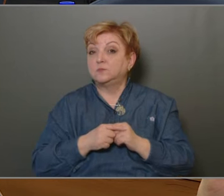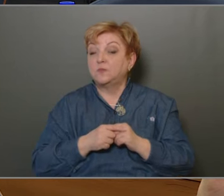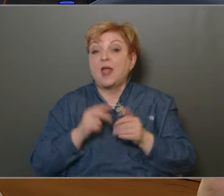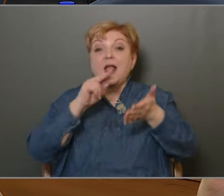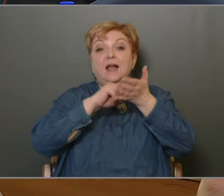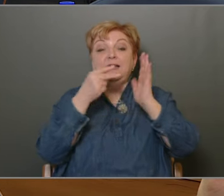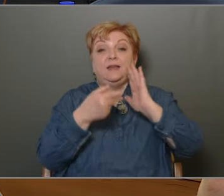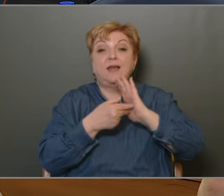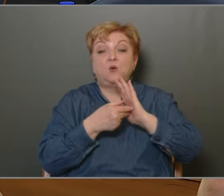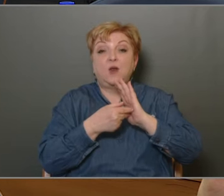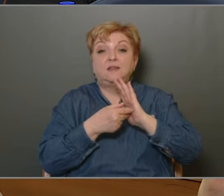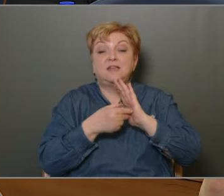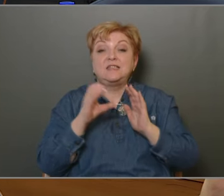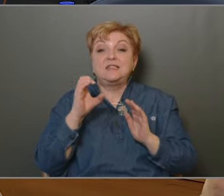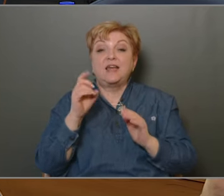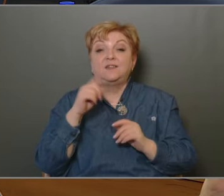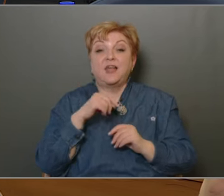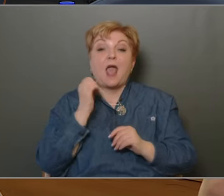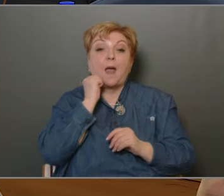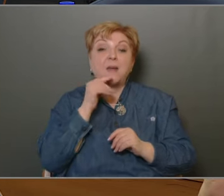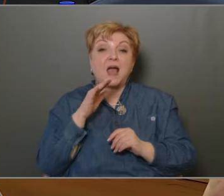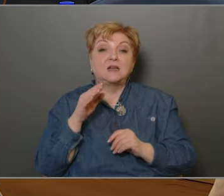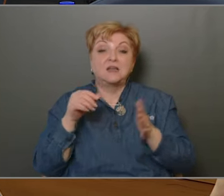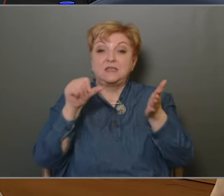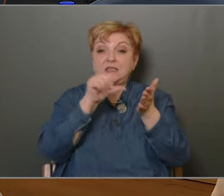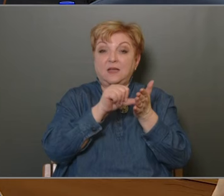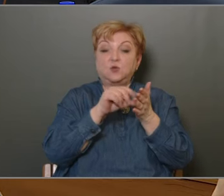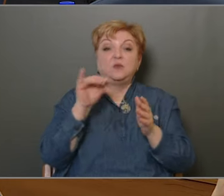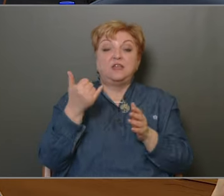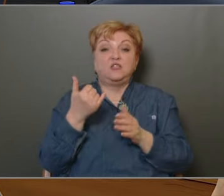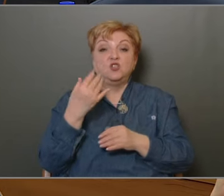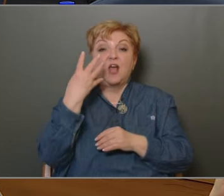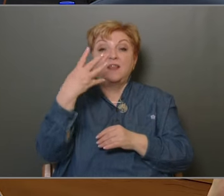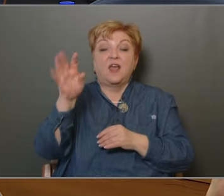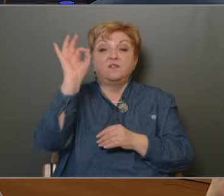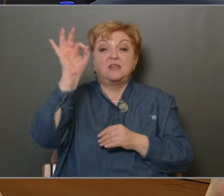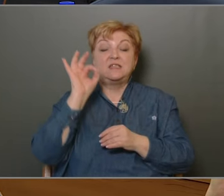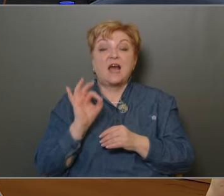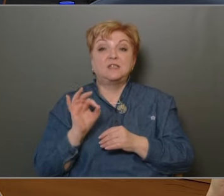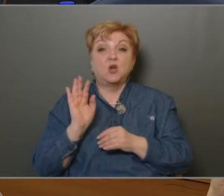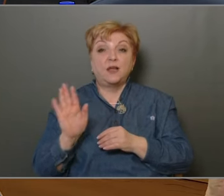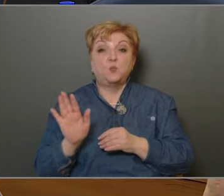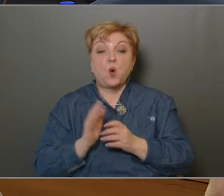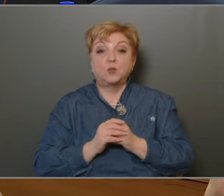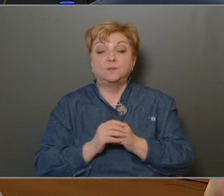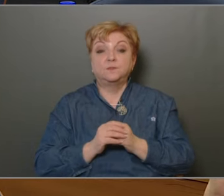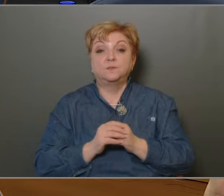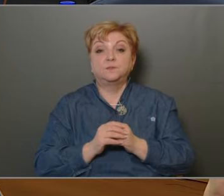a kerületi CTMR-centrum így is 40%-ban